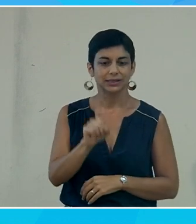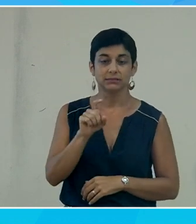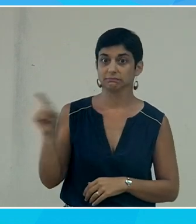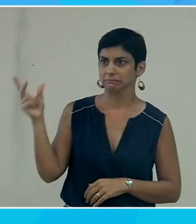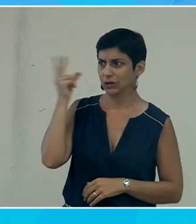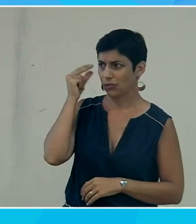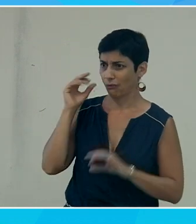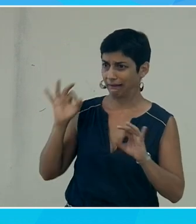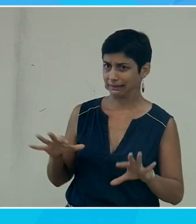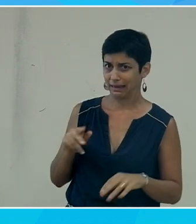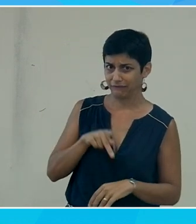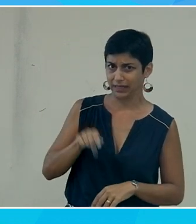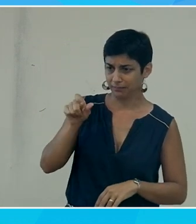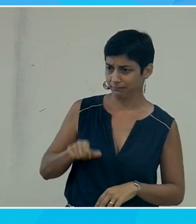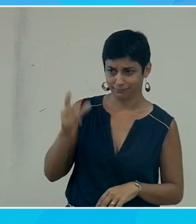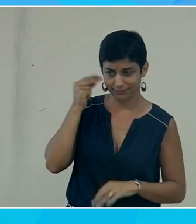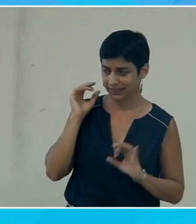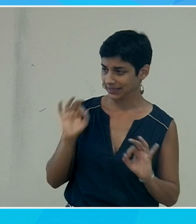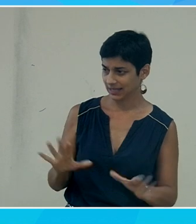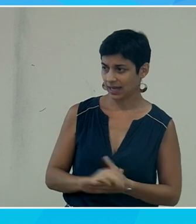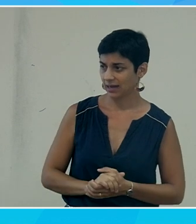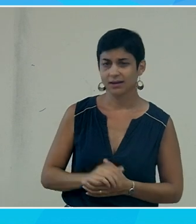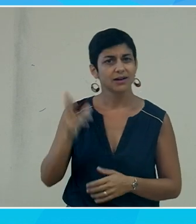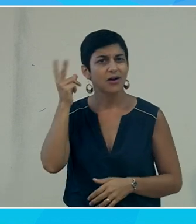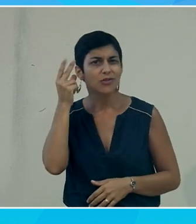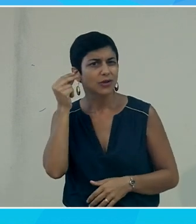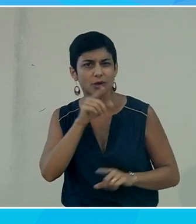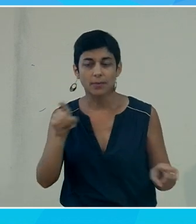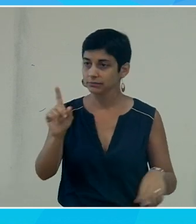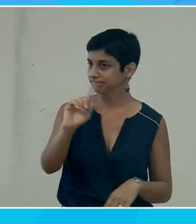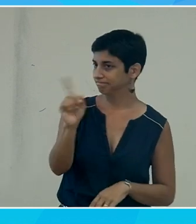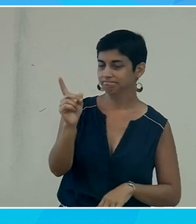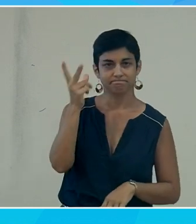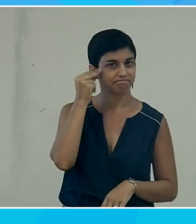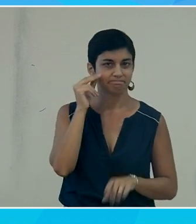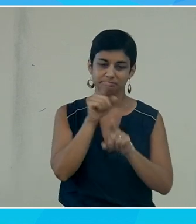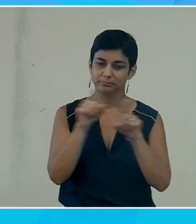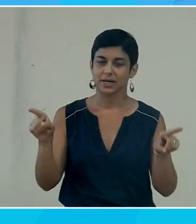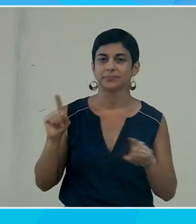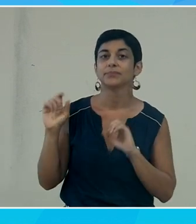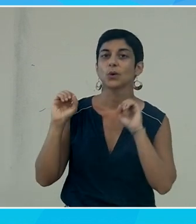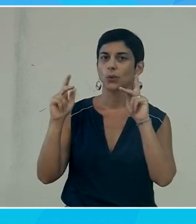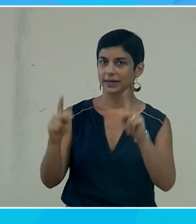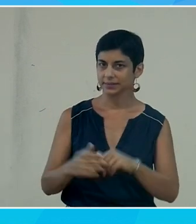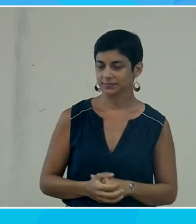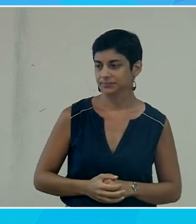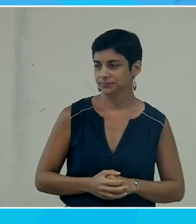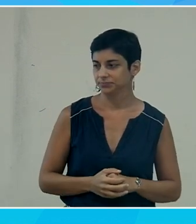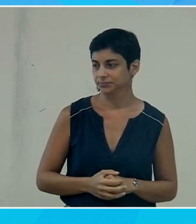on n'a rien entendu, Philippe. Vous l'entendez ou vous ne l'entendez pas ? Non. OK. Alors,